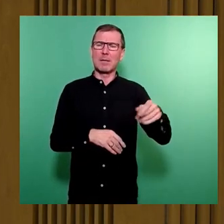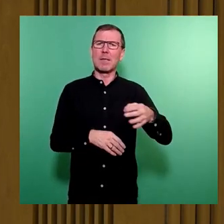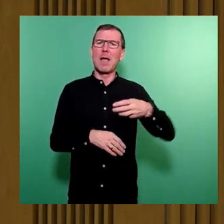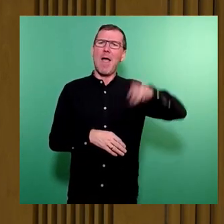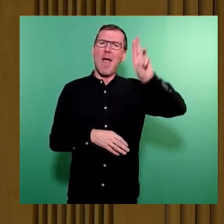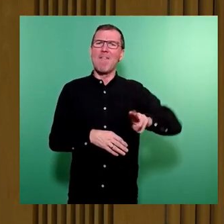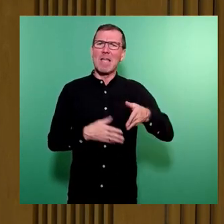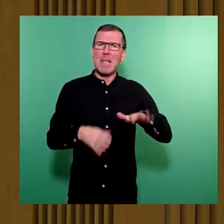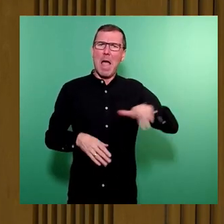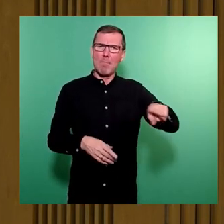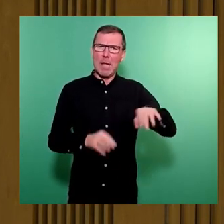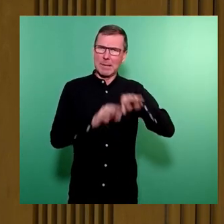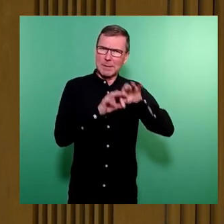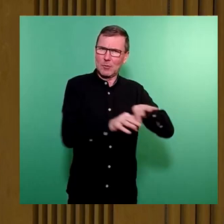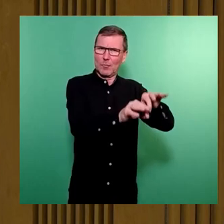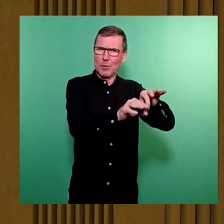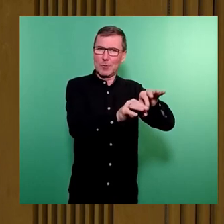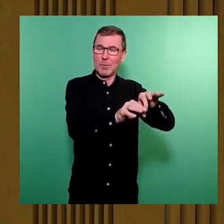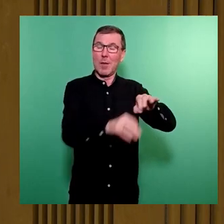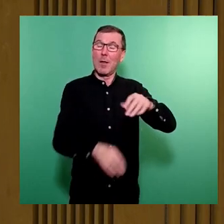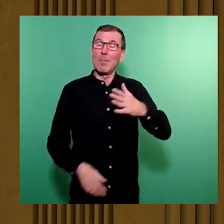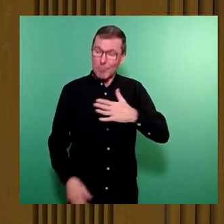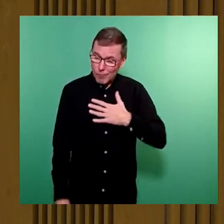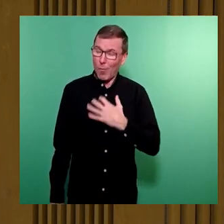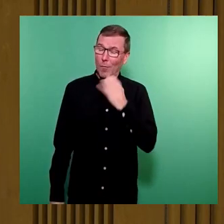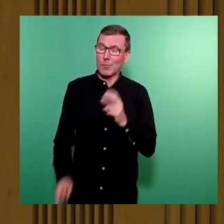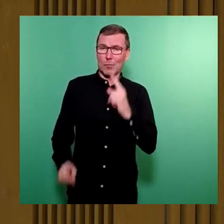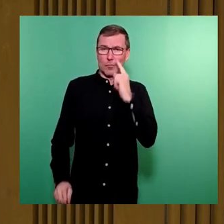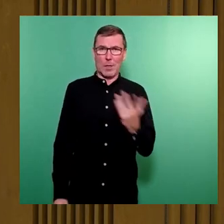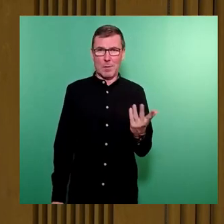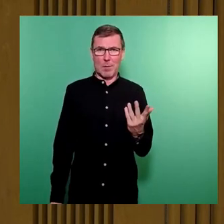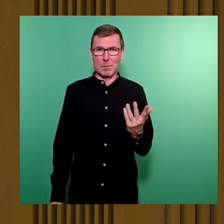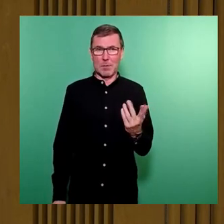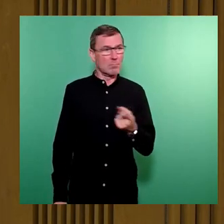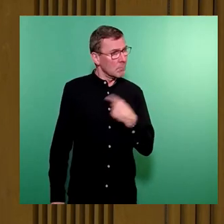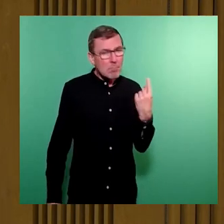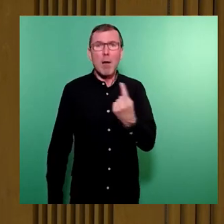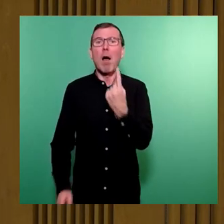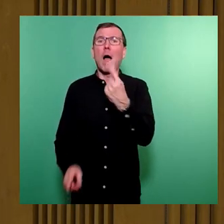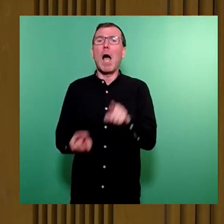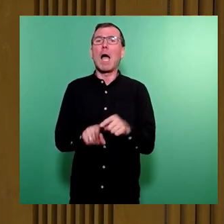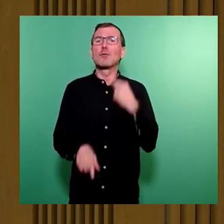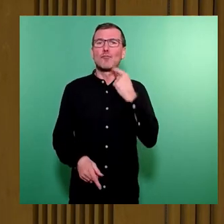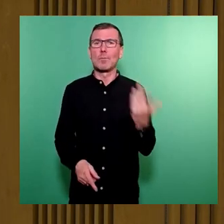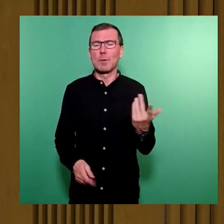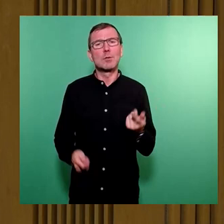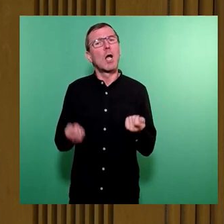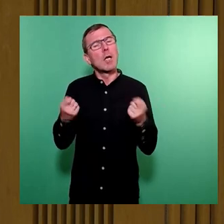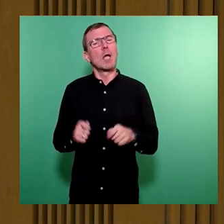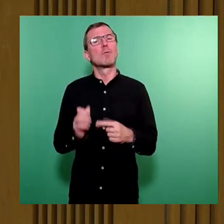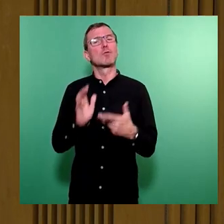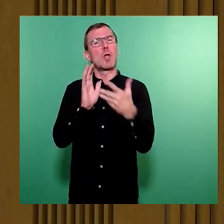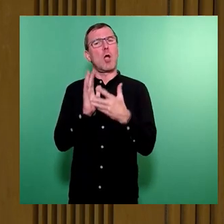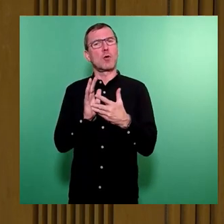zu führen. Das war damals klar der Wunsch des Stadtrates, übrigens einhellig. In einer Beschlusskontrolle